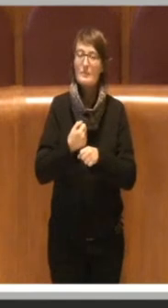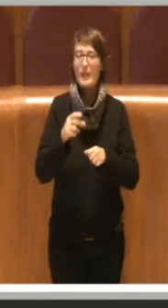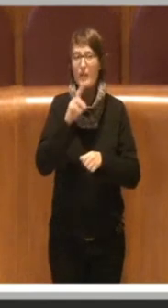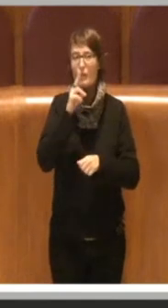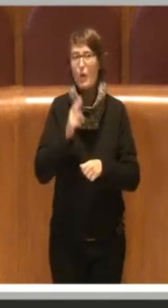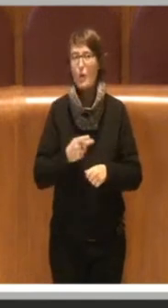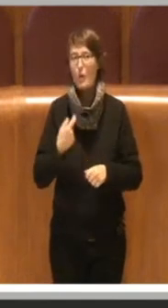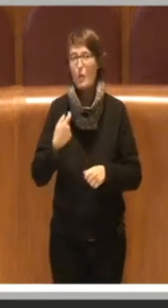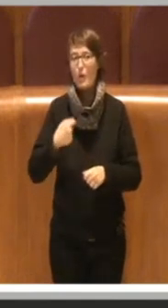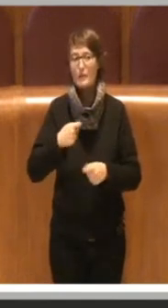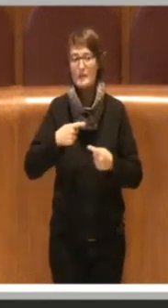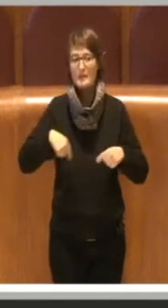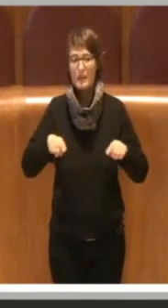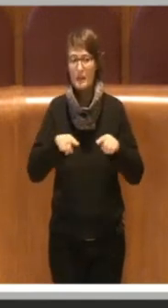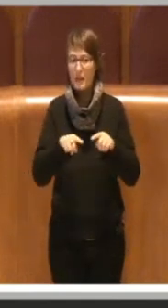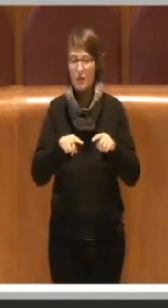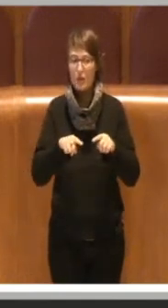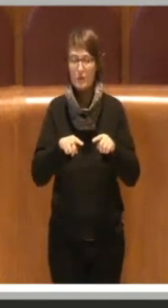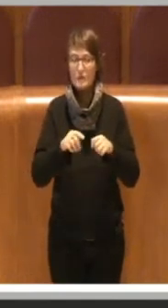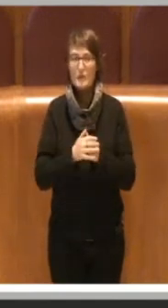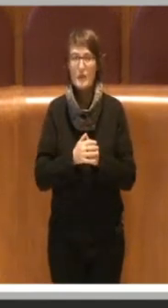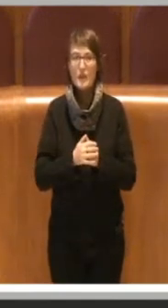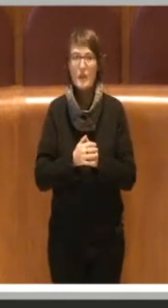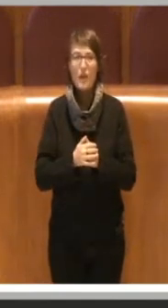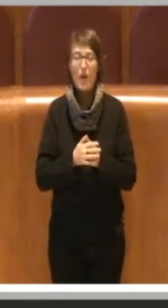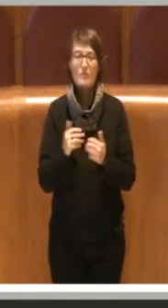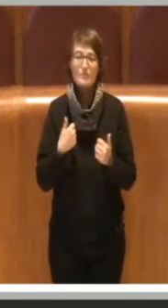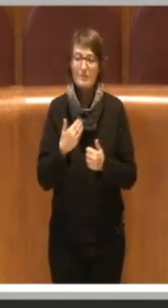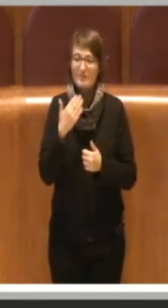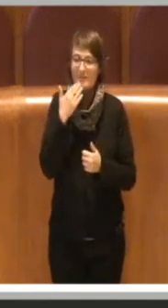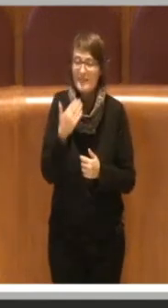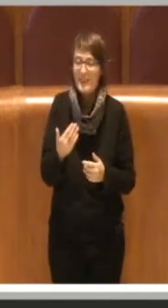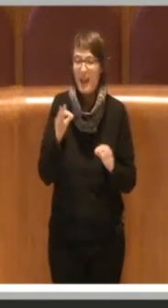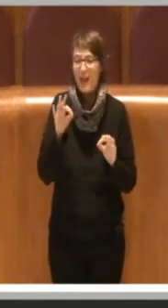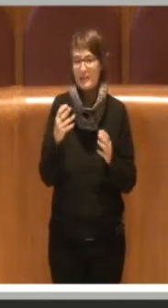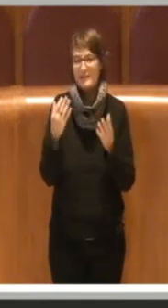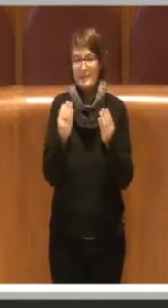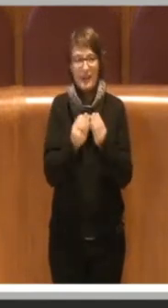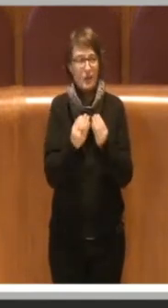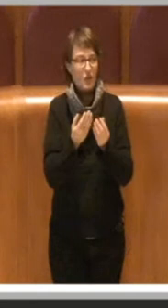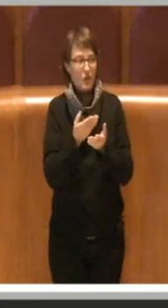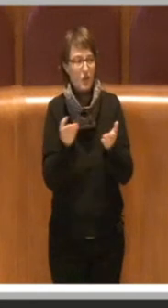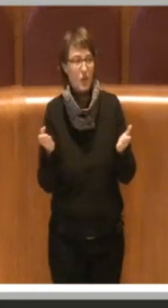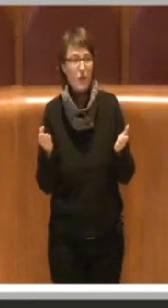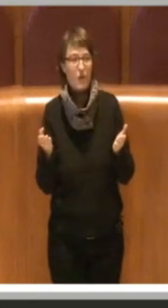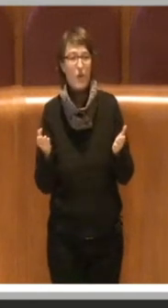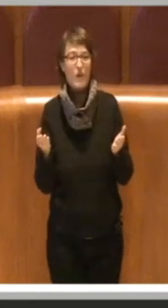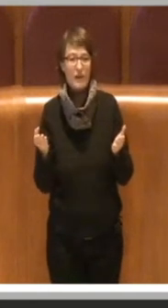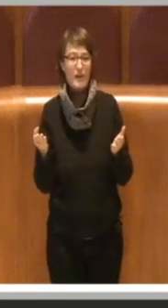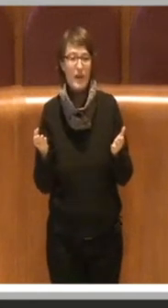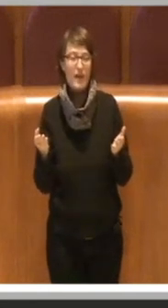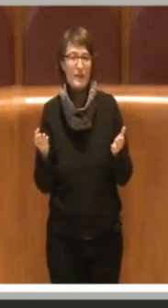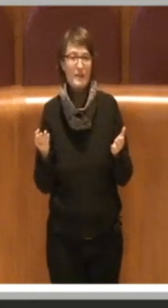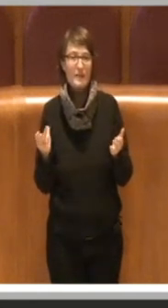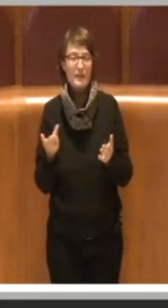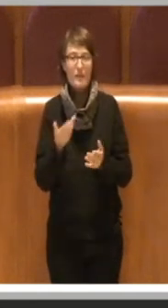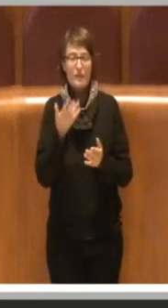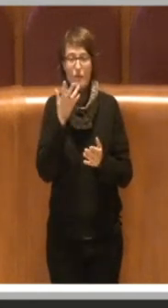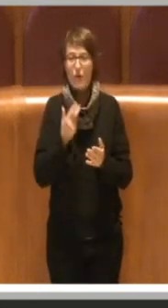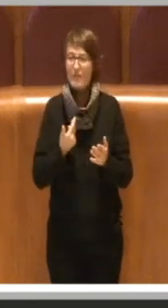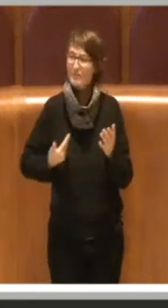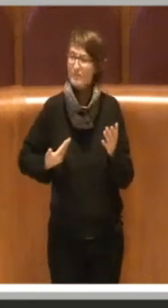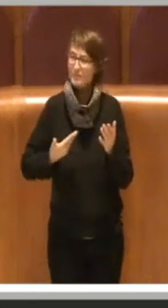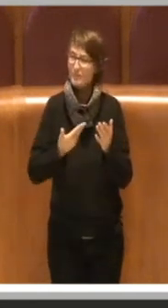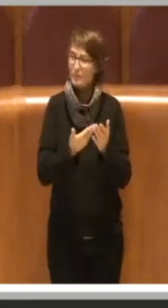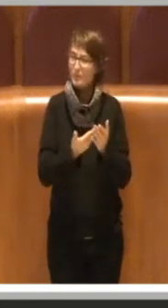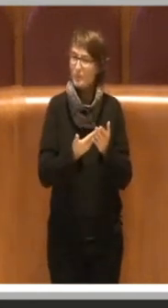profondo. Quindi ringrazio sicuramente i colleghi che hanno voluto con questo atto ricordare